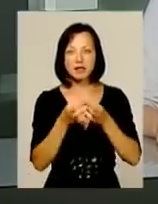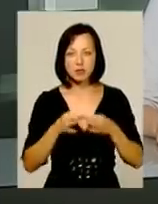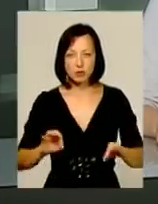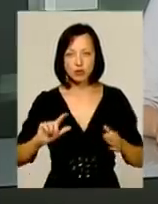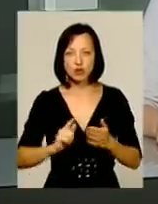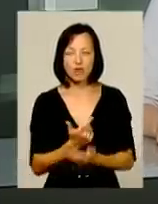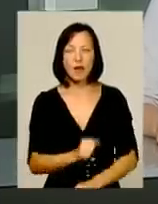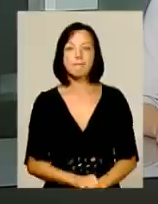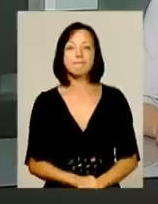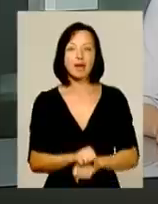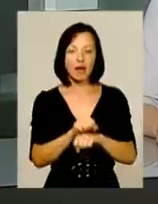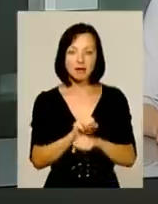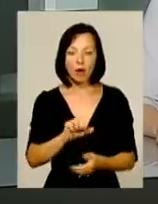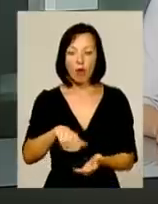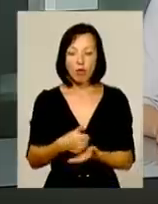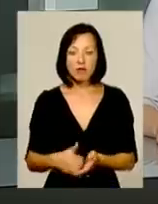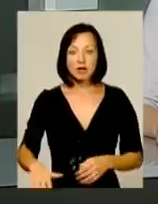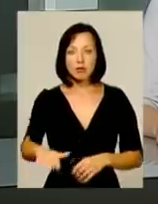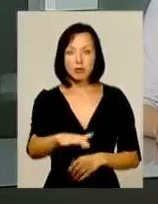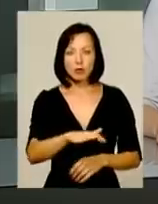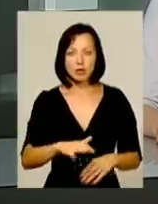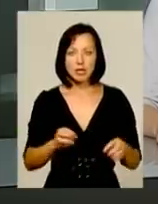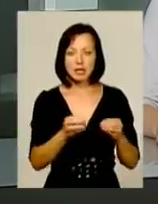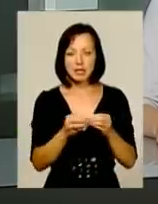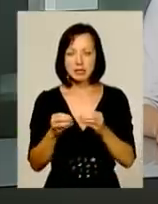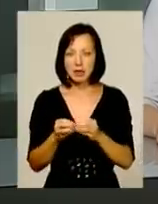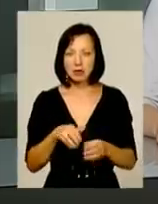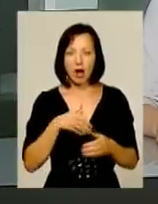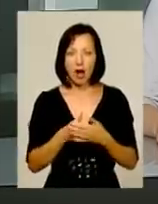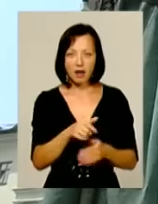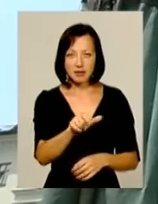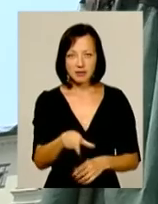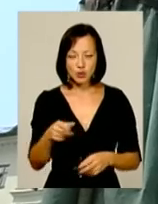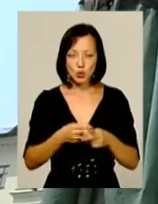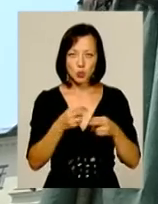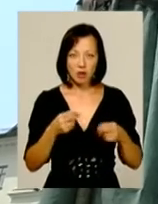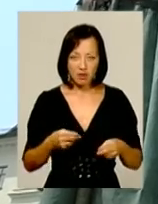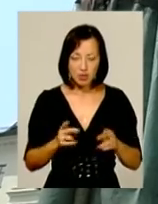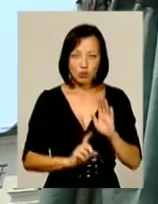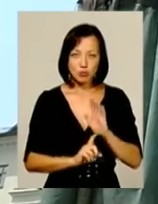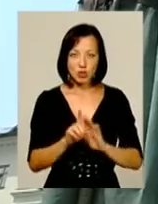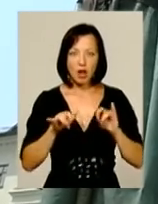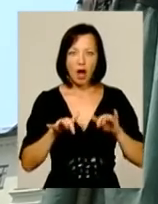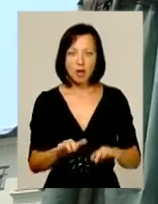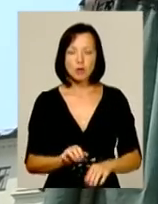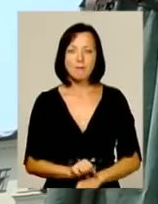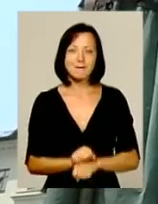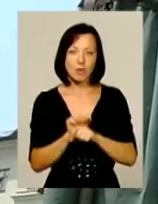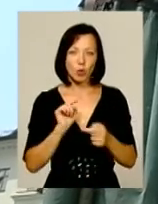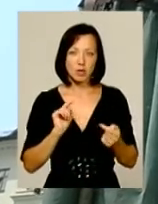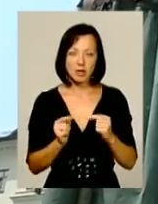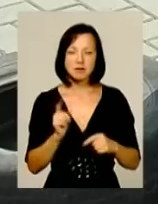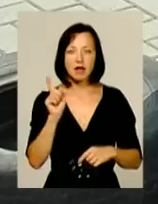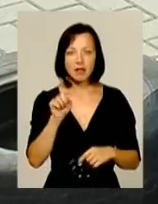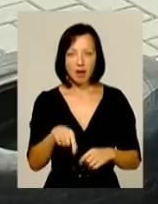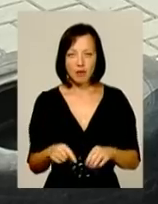черговий пікет. На головній площі Хмельниччини десяток громадських активістів із Дунаєвець розпочали акцію протесту. І